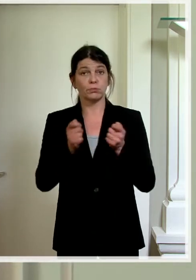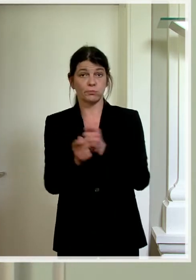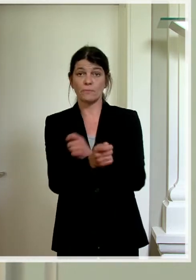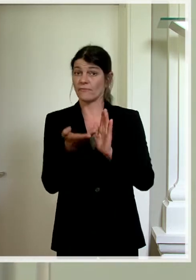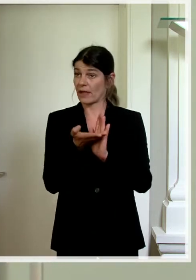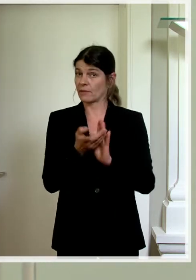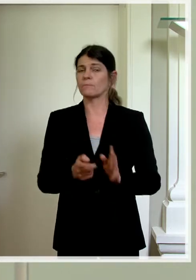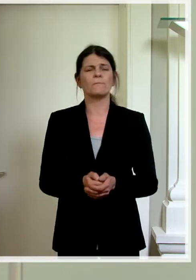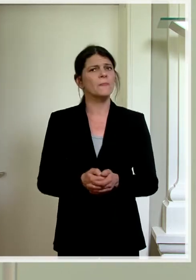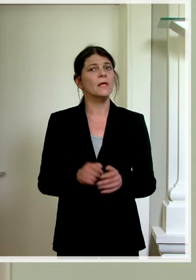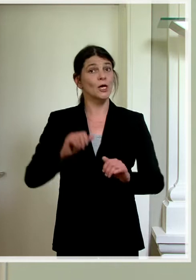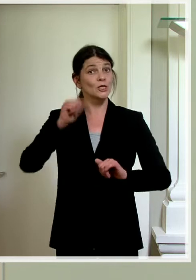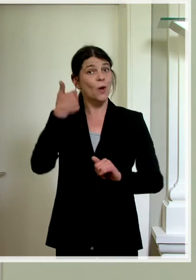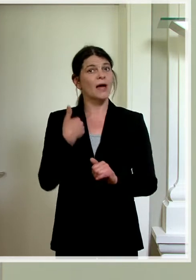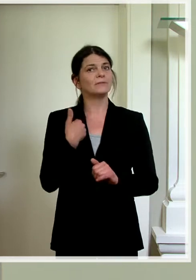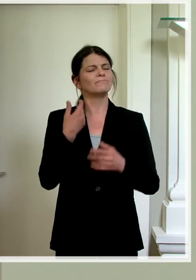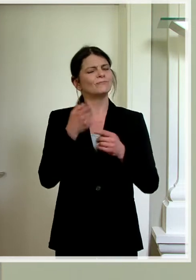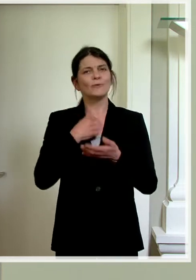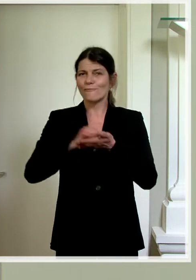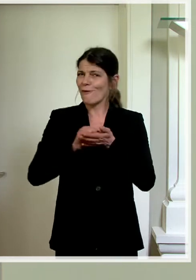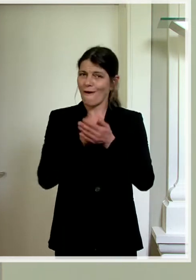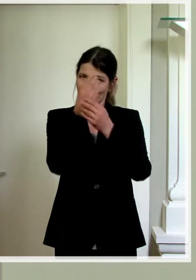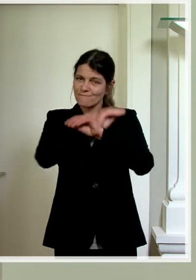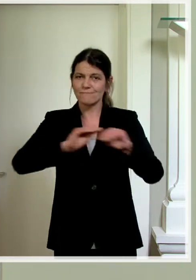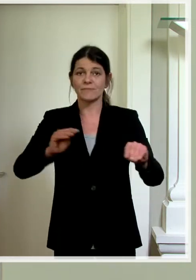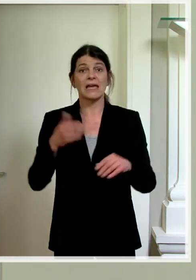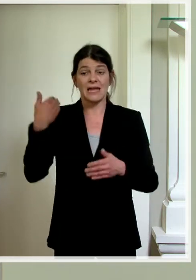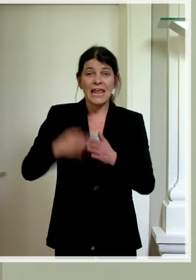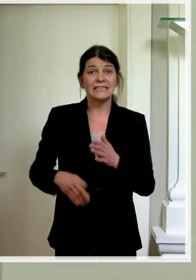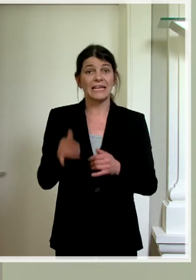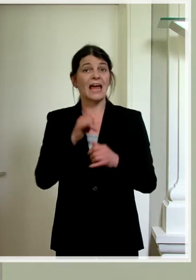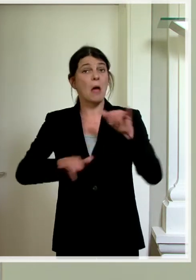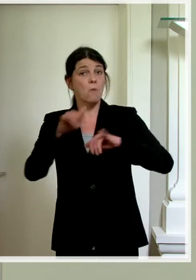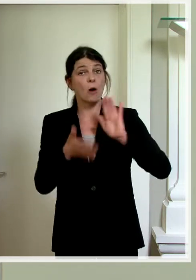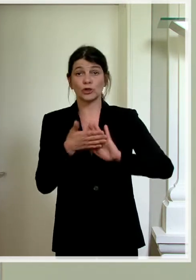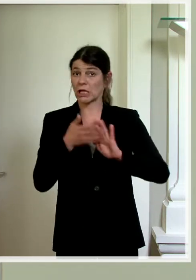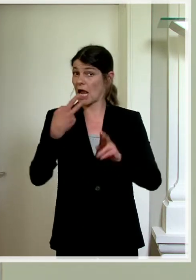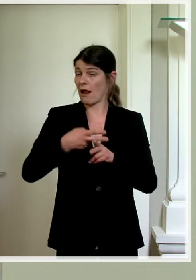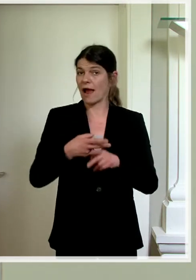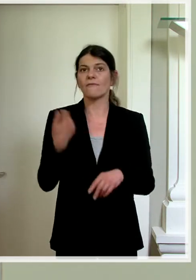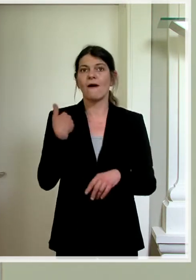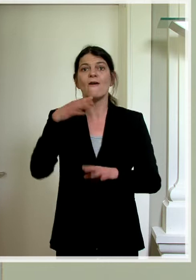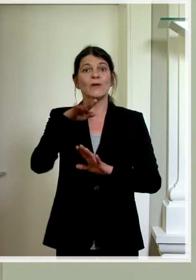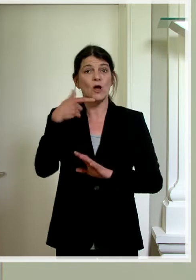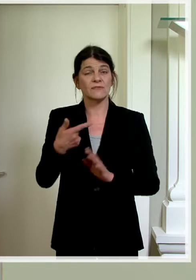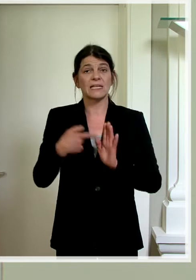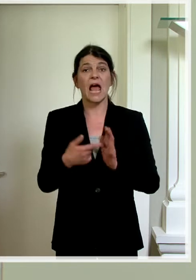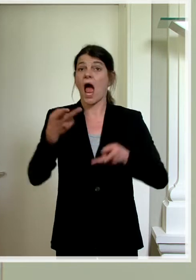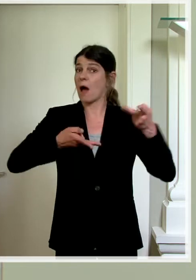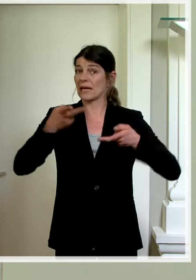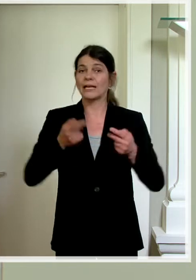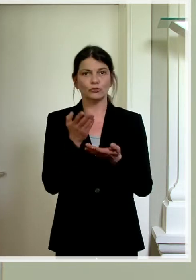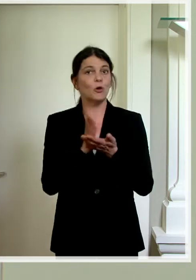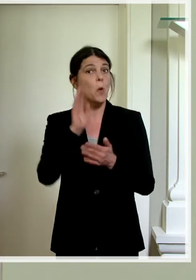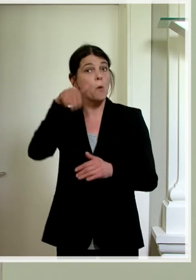Vorab etwas sehr Erfreuliches. Die letzte laborbestätigte Erkrankung vom 24.04. liegt mehr als